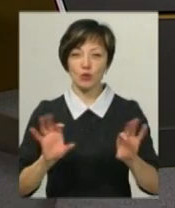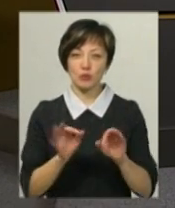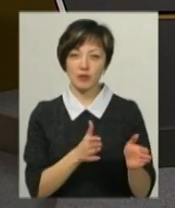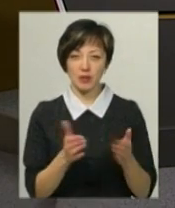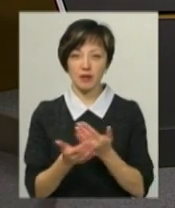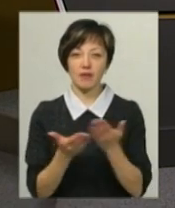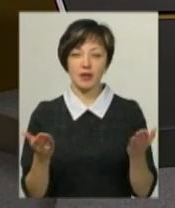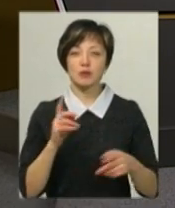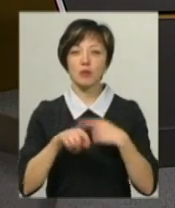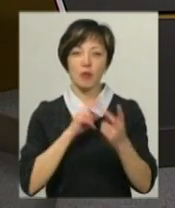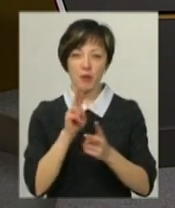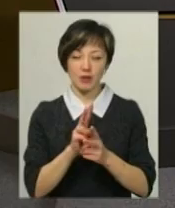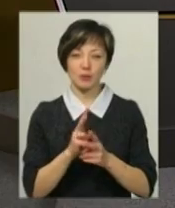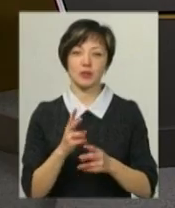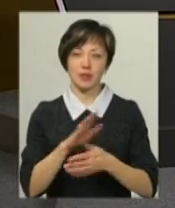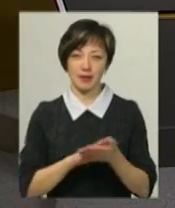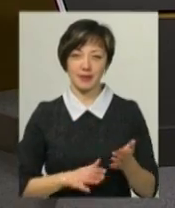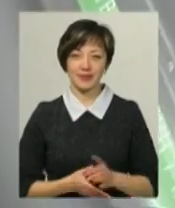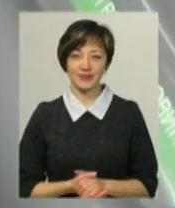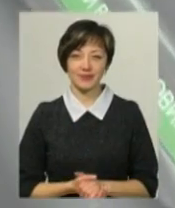підготувати. Побачимось о 20-й 40.